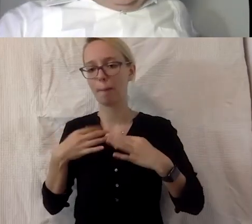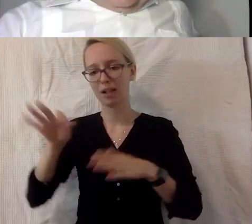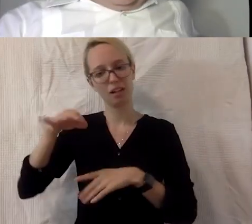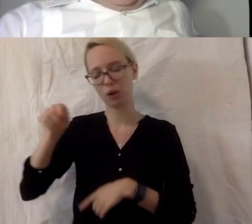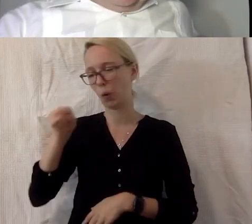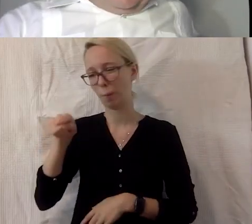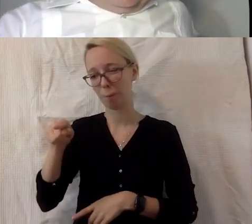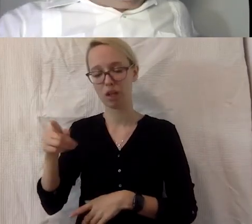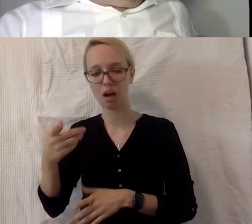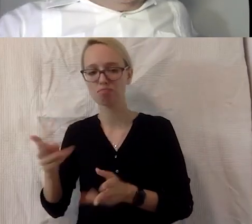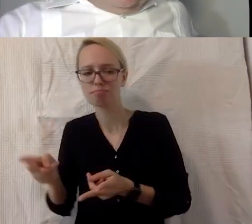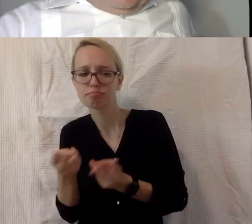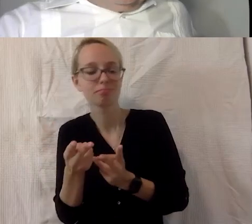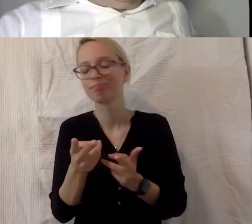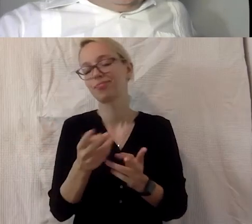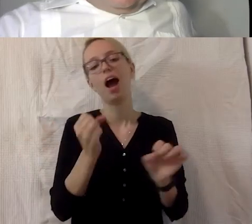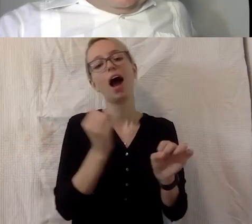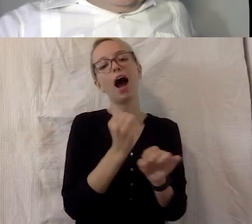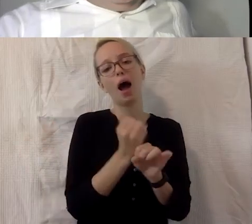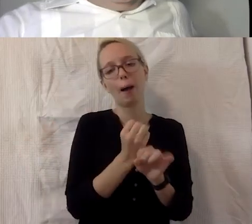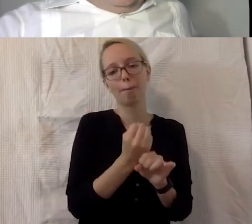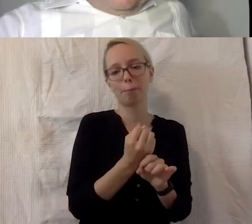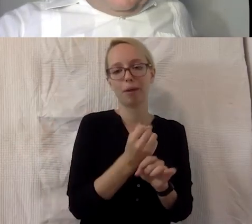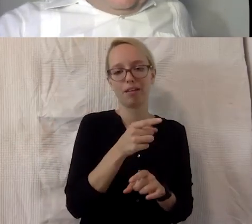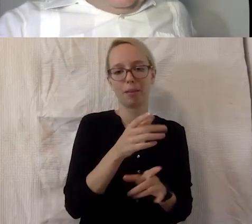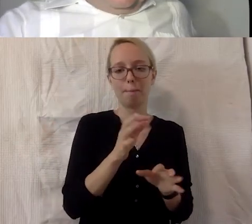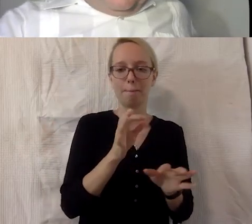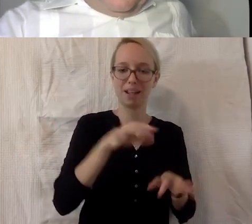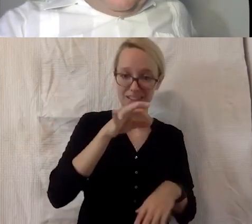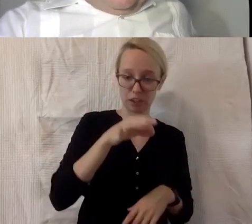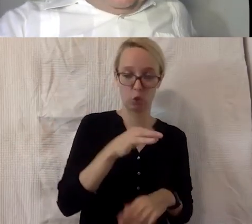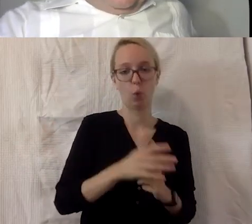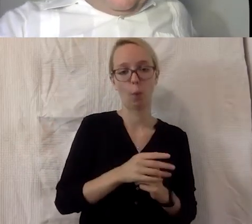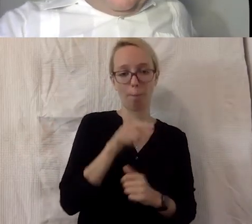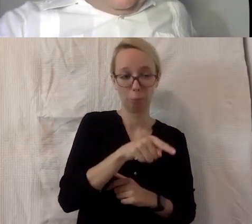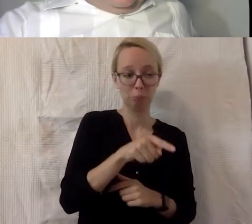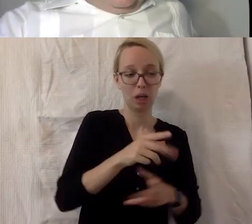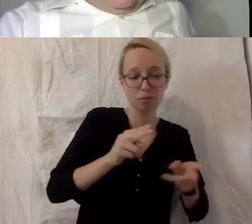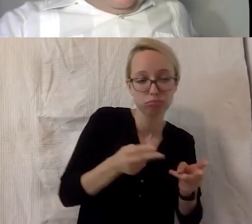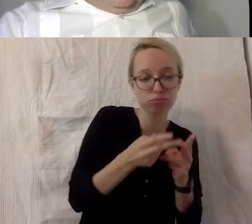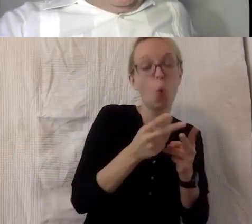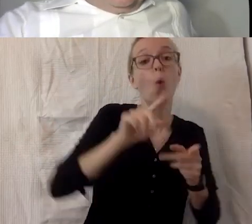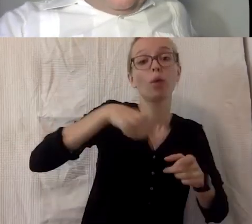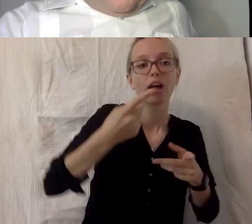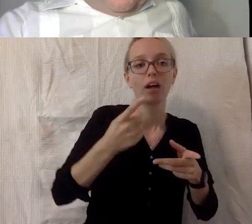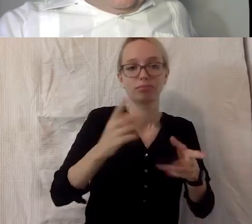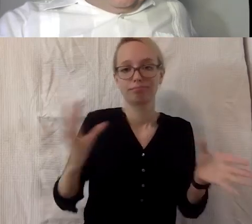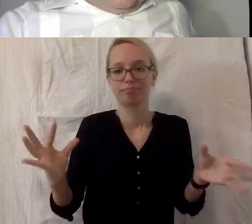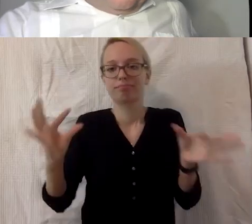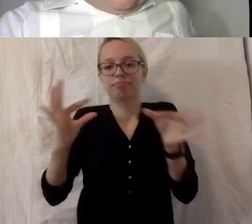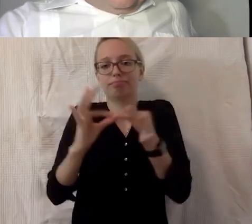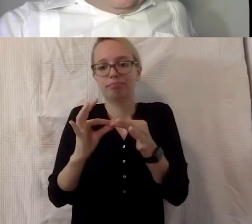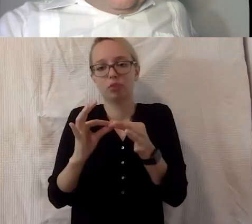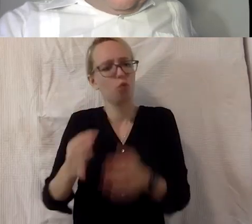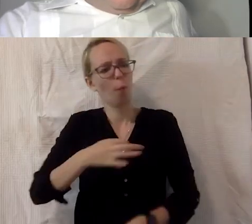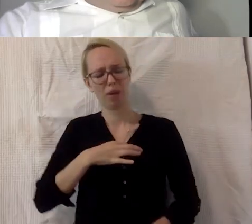vorangetrieben und dann erst in Zusammenarbeit mit dem Gesundheitsministerium umgesetzt. Sowas ist natürlich schon, finde ich auch sehr ärgerlich. Da bin ich